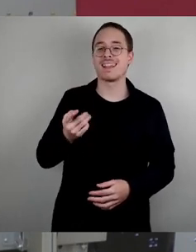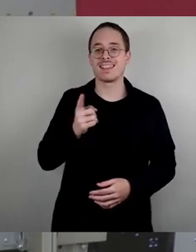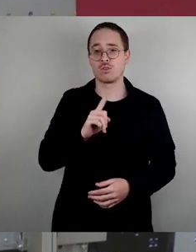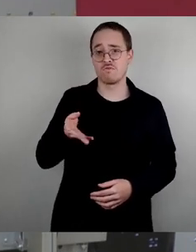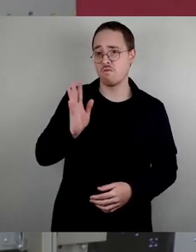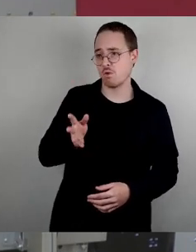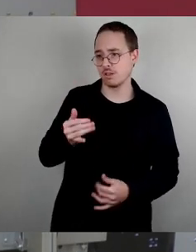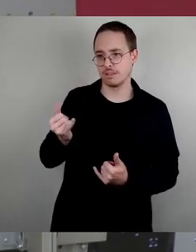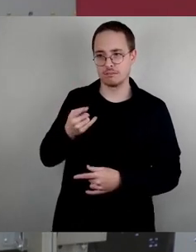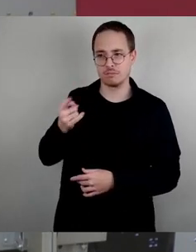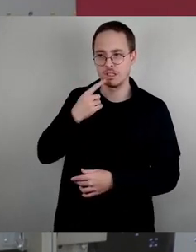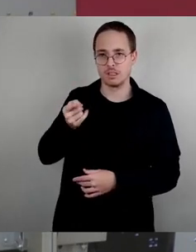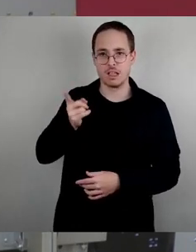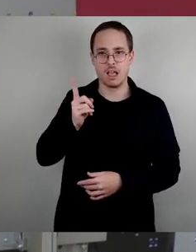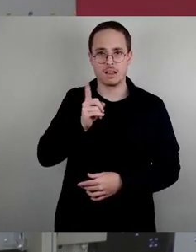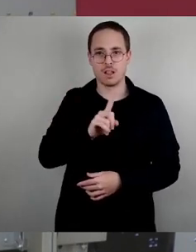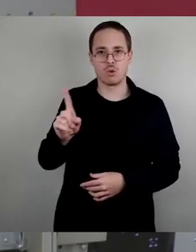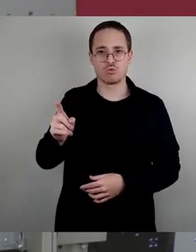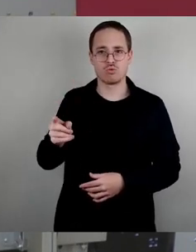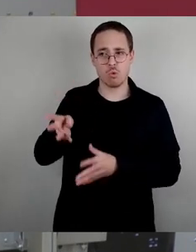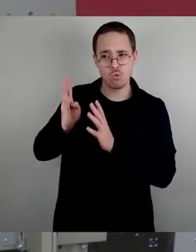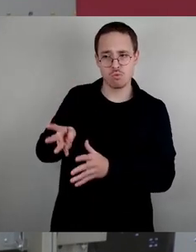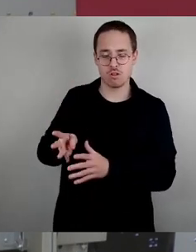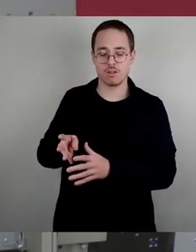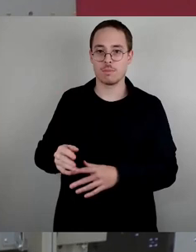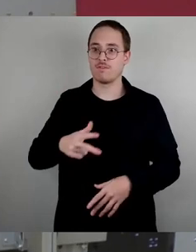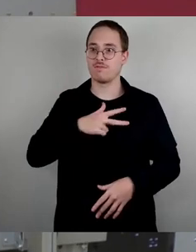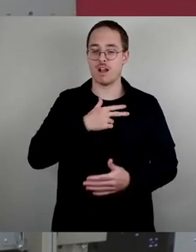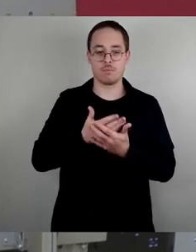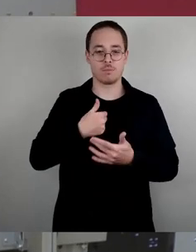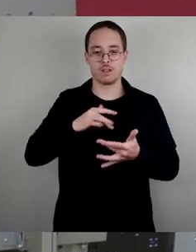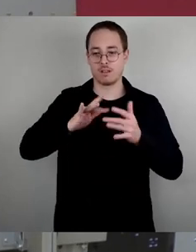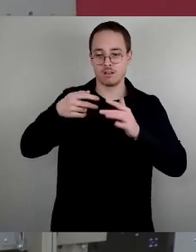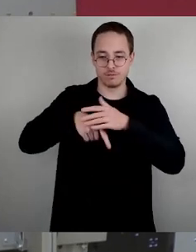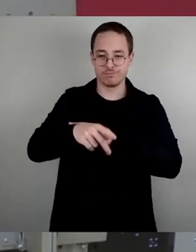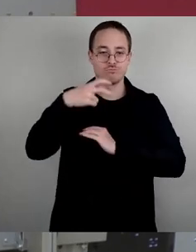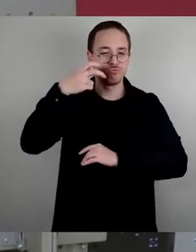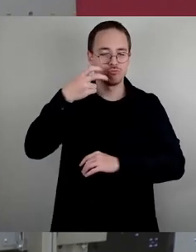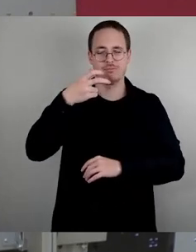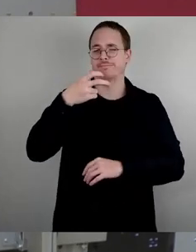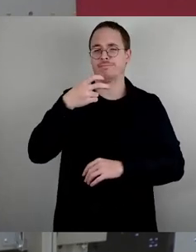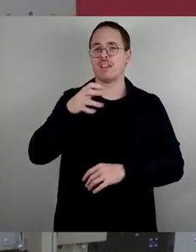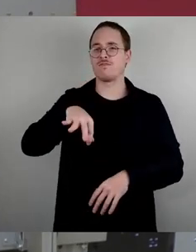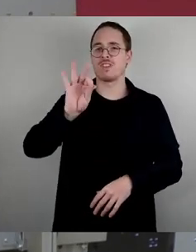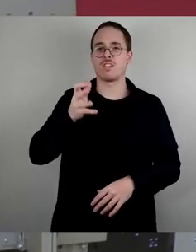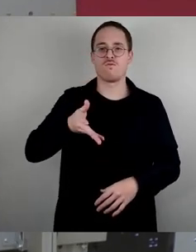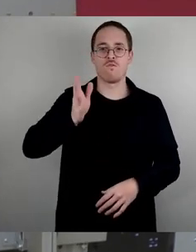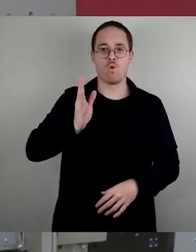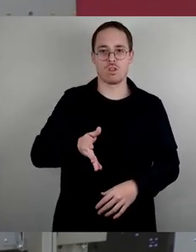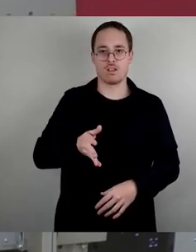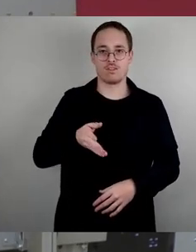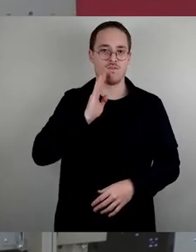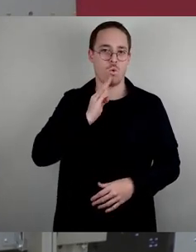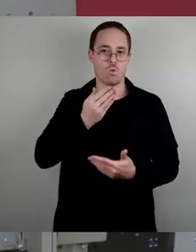500 Wohnungen, die angeboten werden bei Booking.com und Airbnb. Wenn Sie mal schauen, so ein Gründerzeithaus, da sind zehn Wohnungen drin, das sind dann